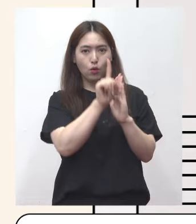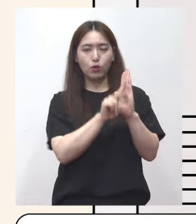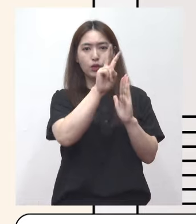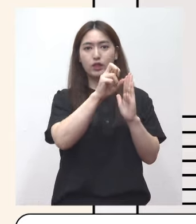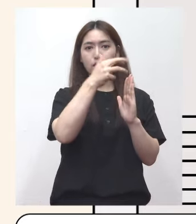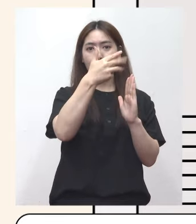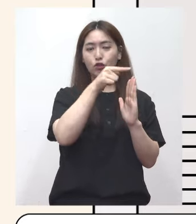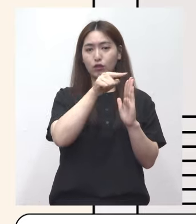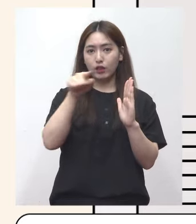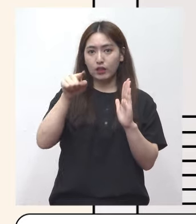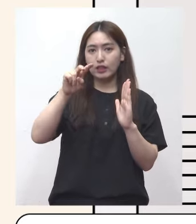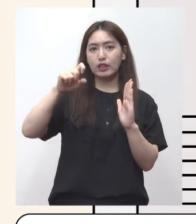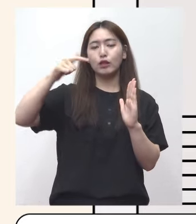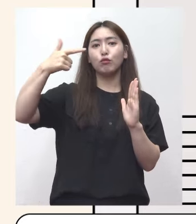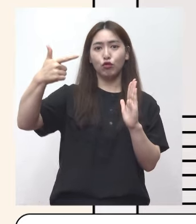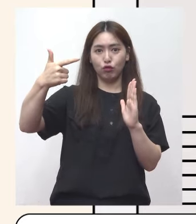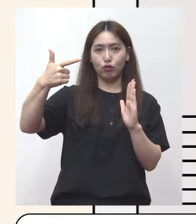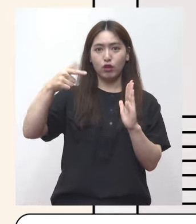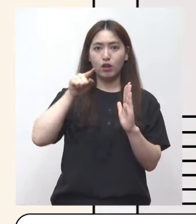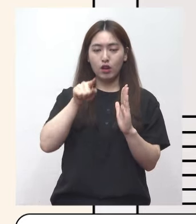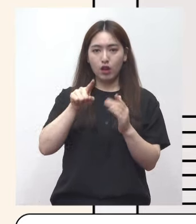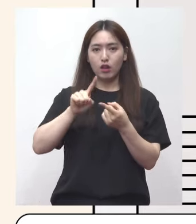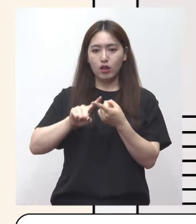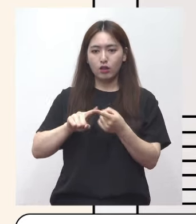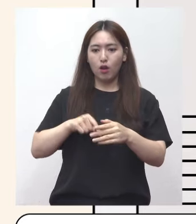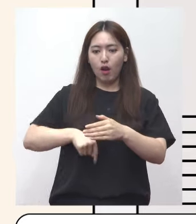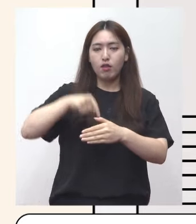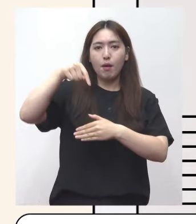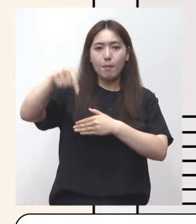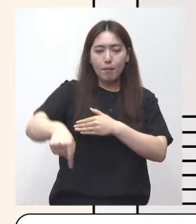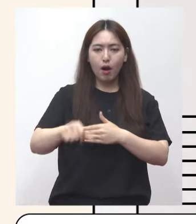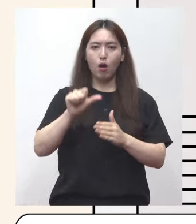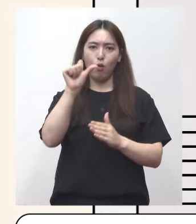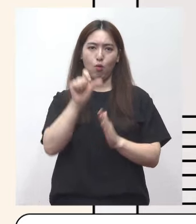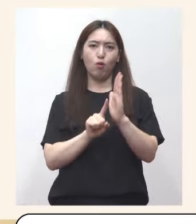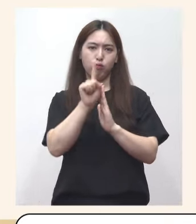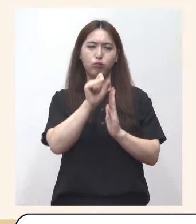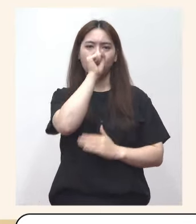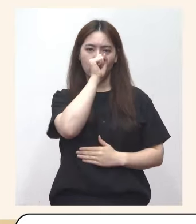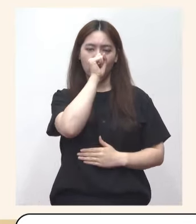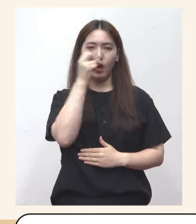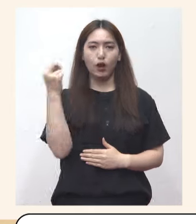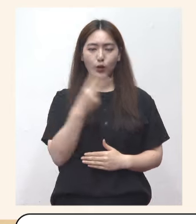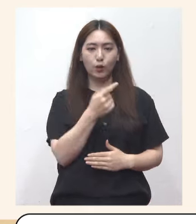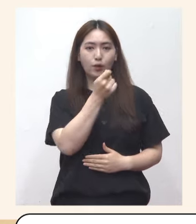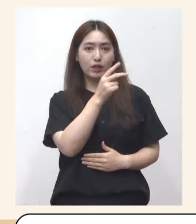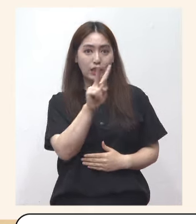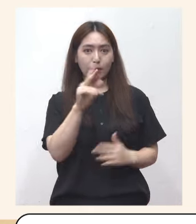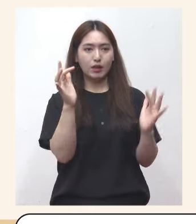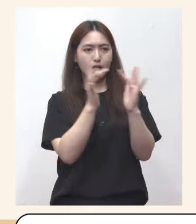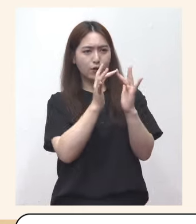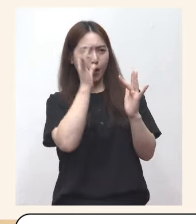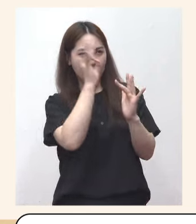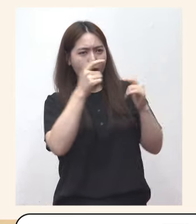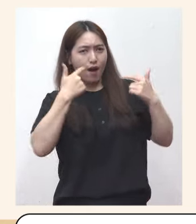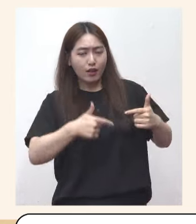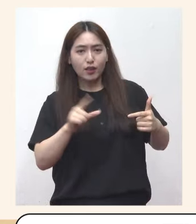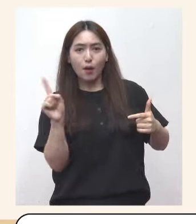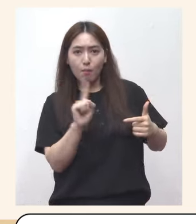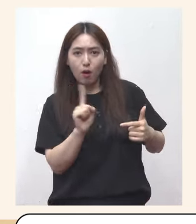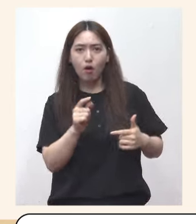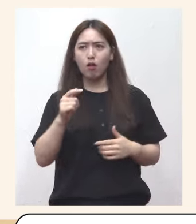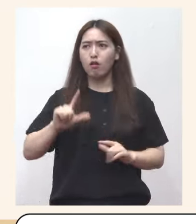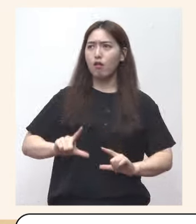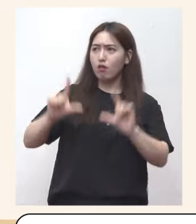온도차 5도 내외, 실내 온도는 26도에서 28도가 적당하고 TV나 인터넷으로 기상 상황을 항상